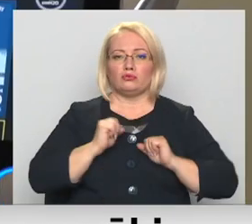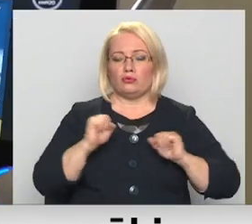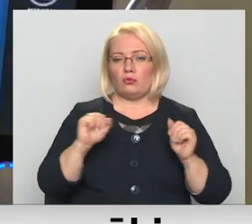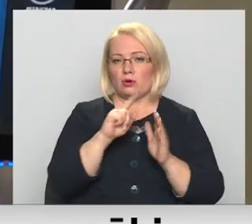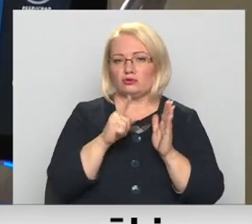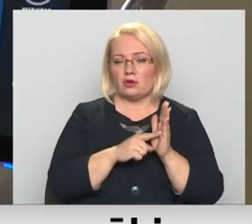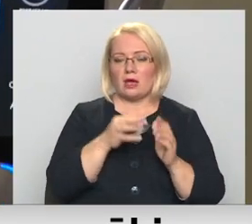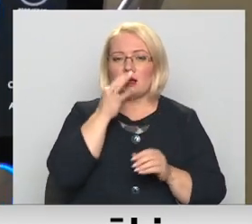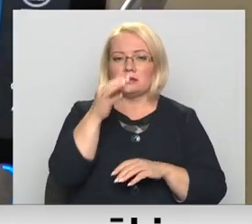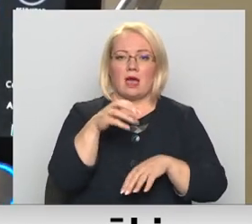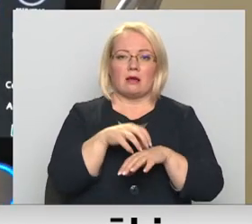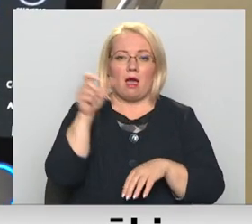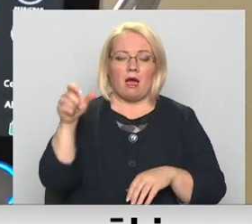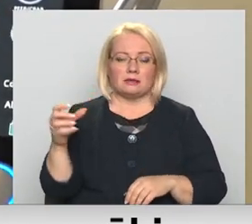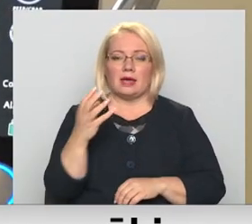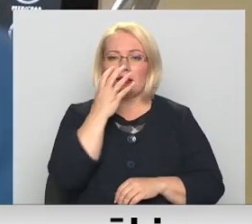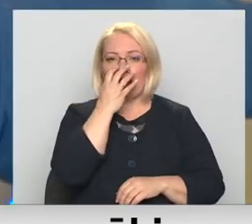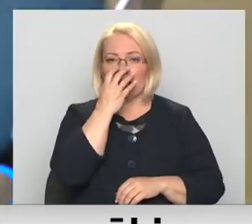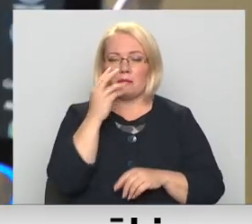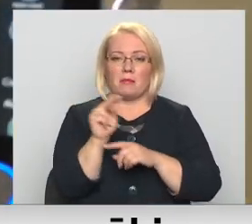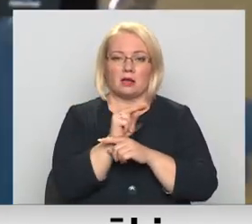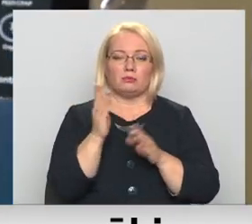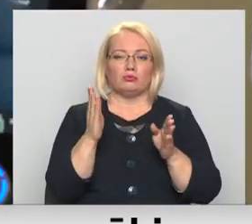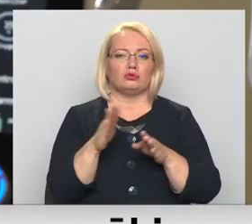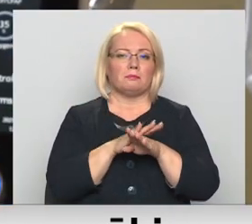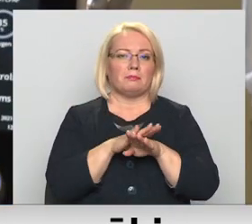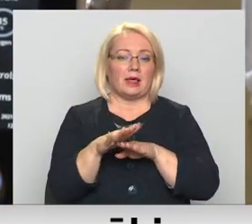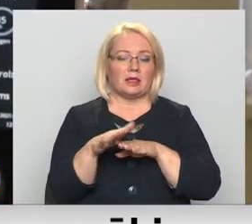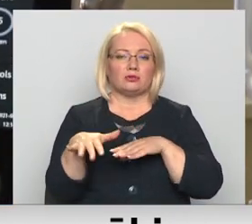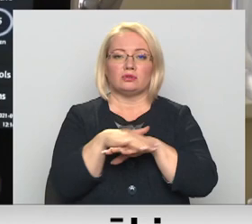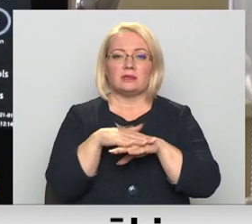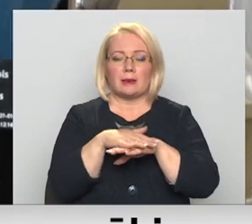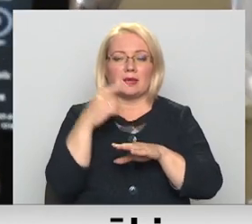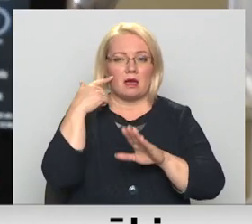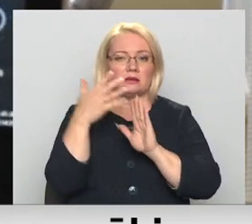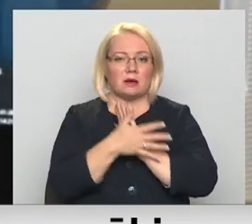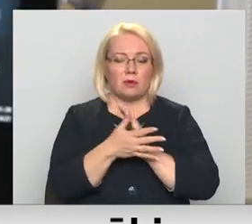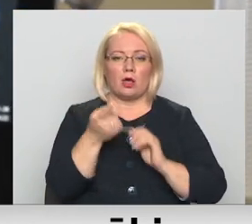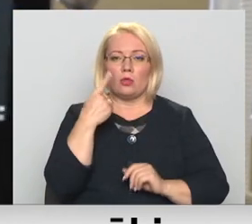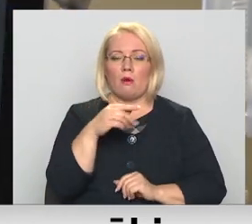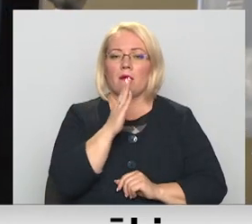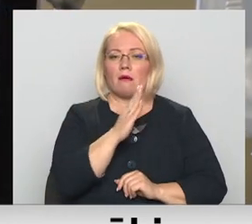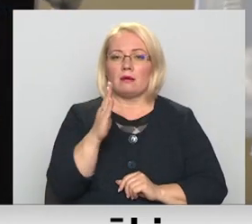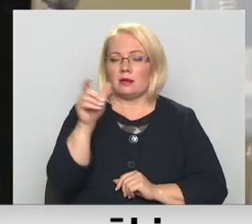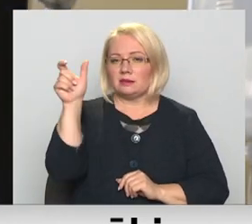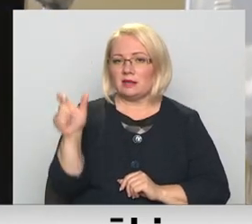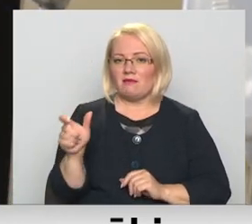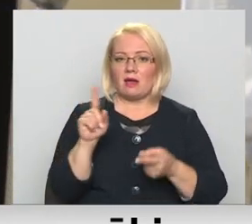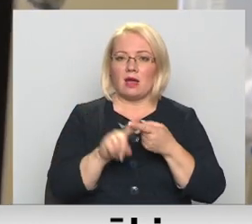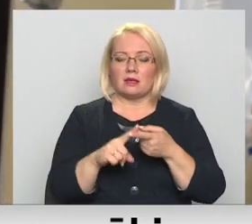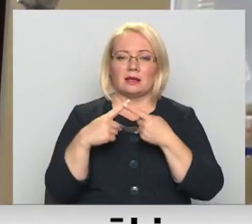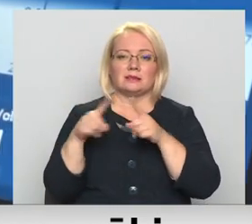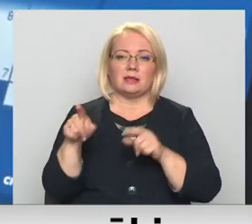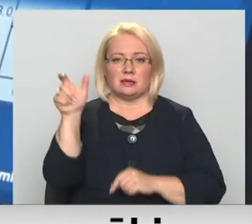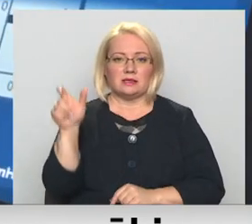Ka norāda ārsti, reanimācijas diemžēl būs pārpildīts un sabiedrībai jāsaprot, ka no katra cilvēka ir atkarīga cita